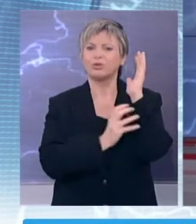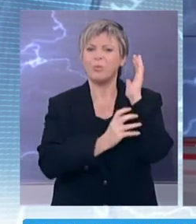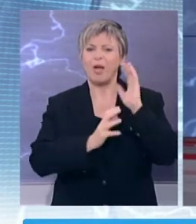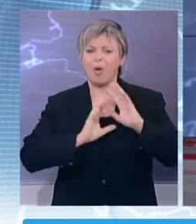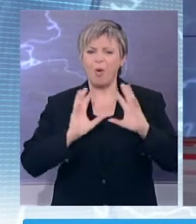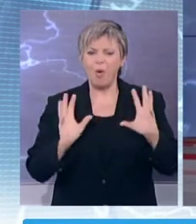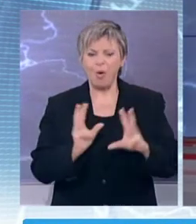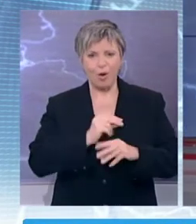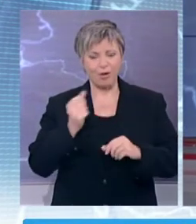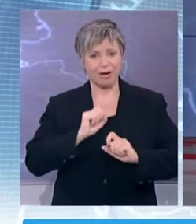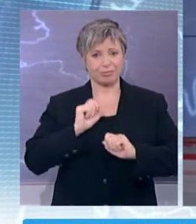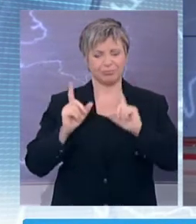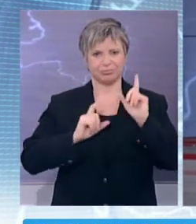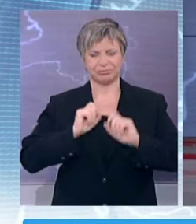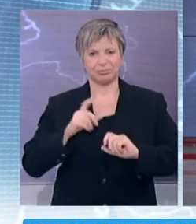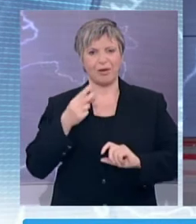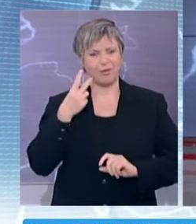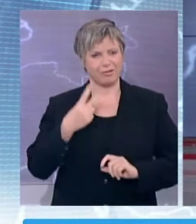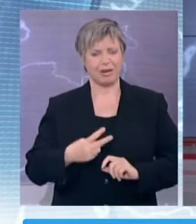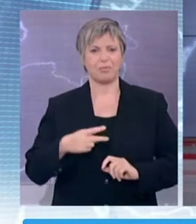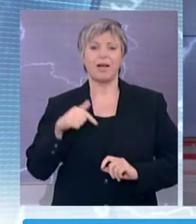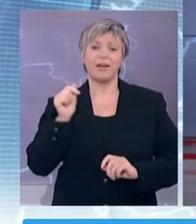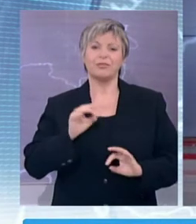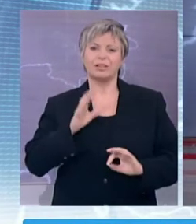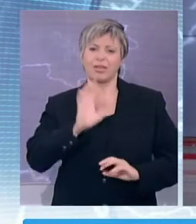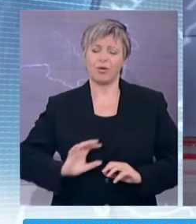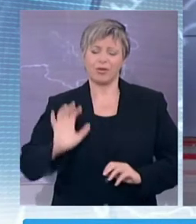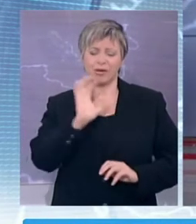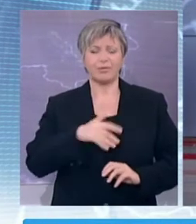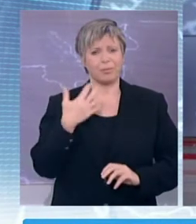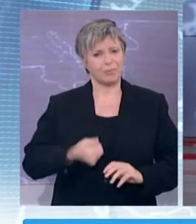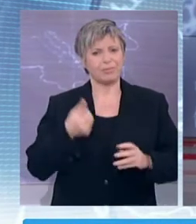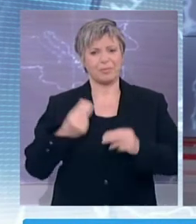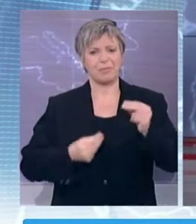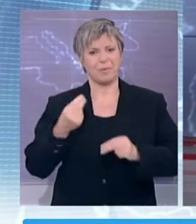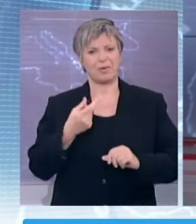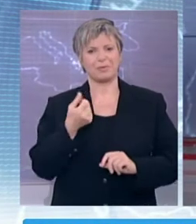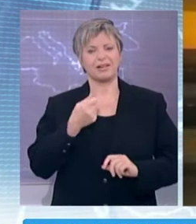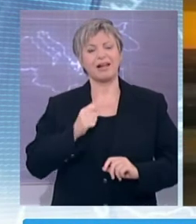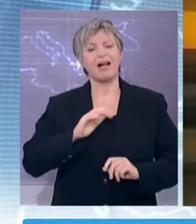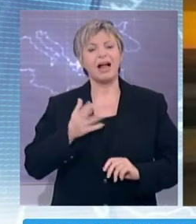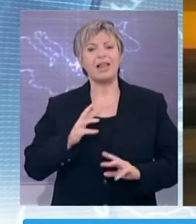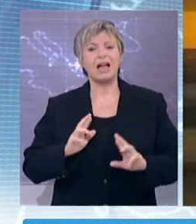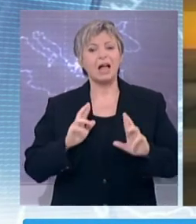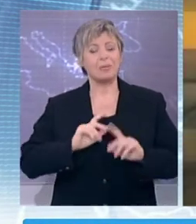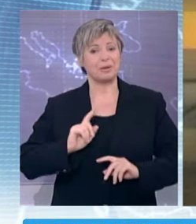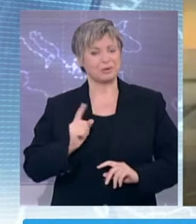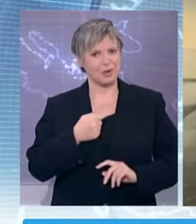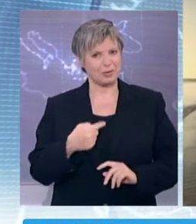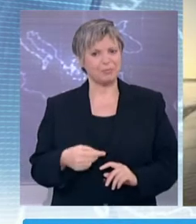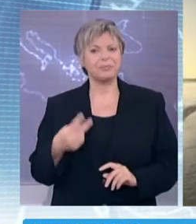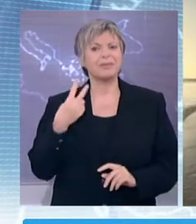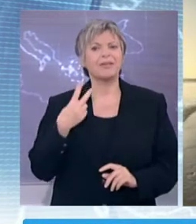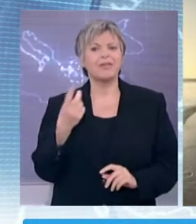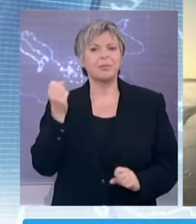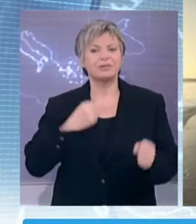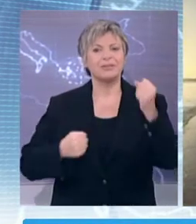Ευρώπη της ηλιτότητας για να πάει στις μεγάλες Μητροπόλεις της Αμερικανικής Υπήρου που έχουν λόγους να αισιοδοξούν. Οι ζώνοι του Ειρηνικού και η Οκεάνια